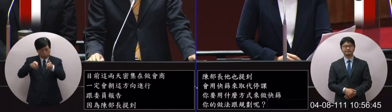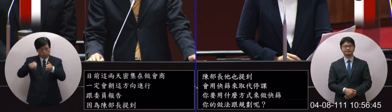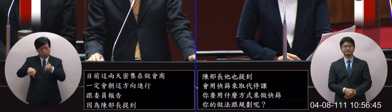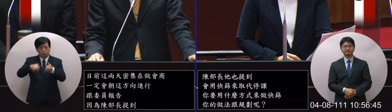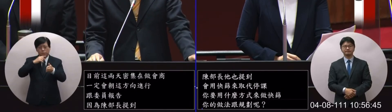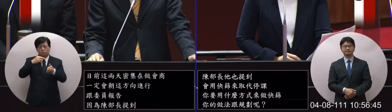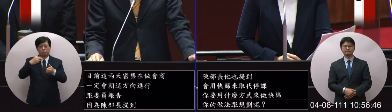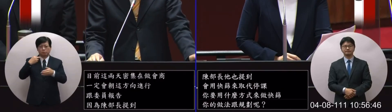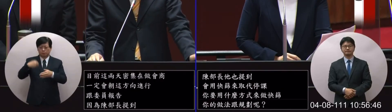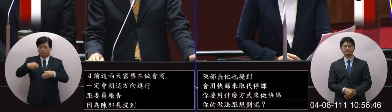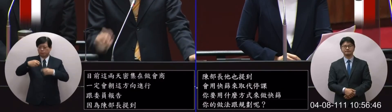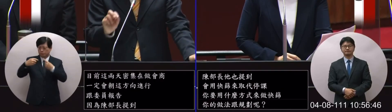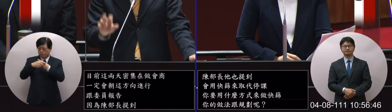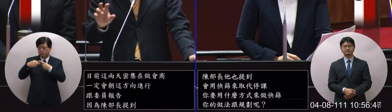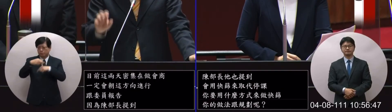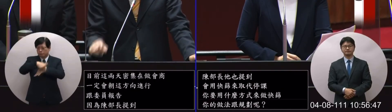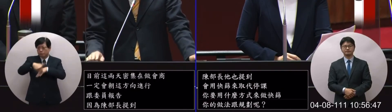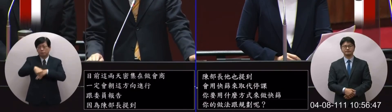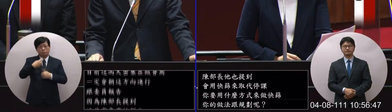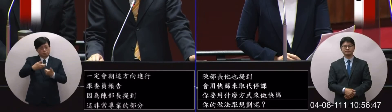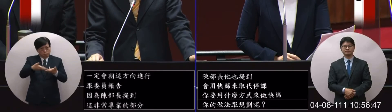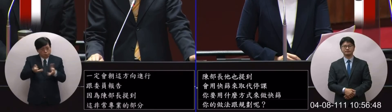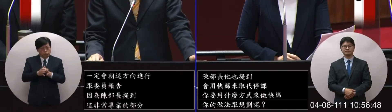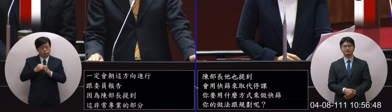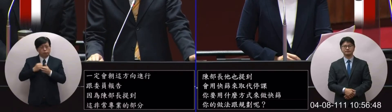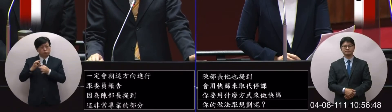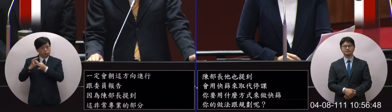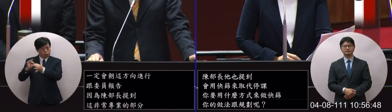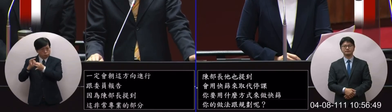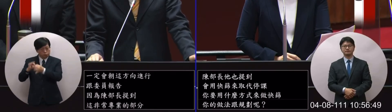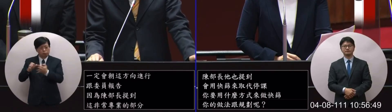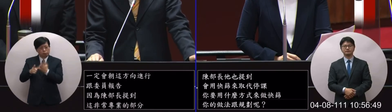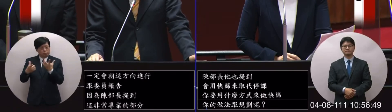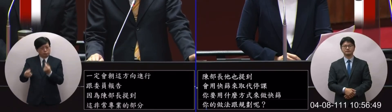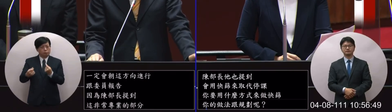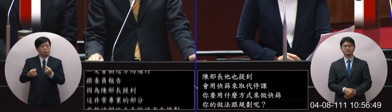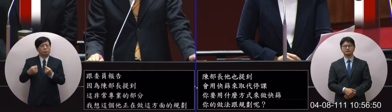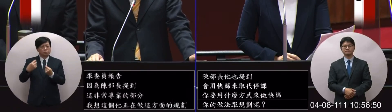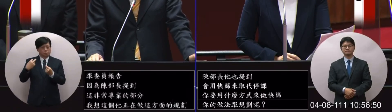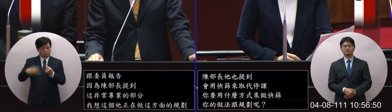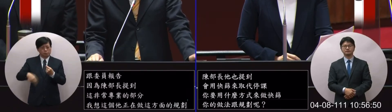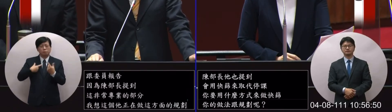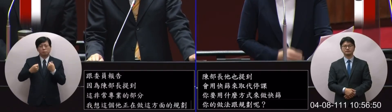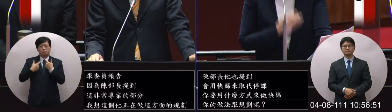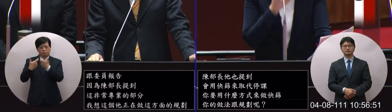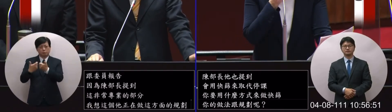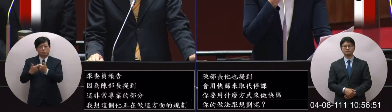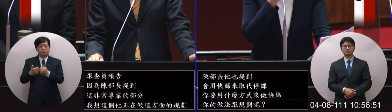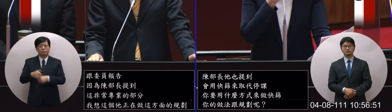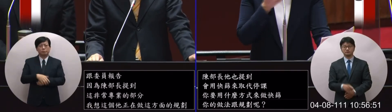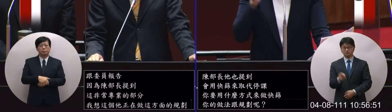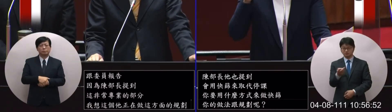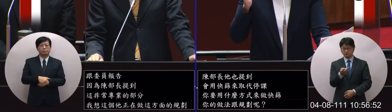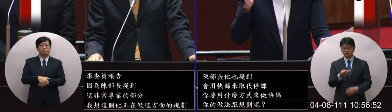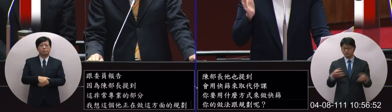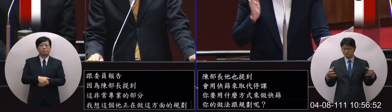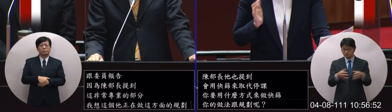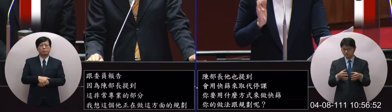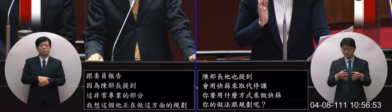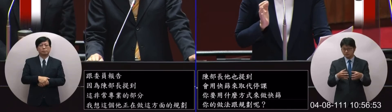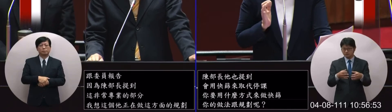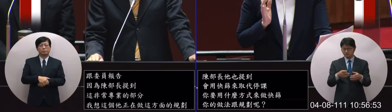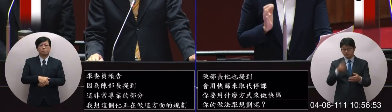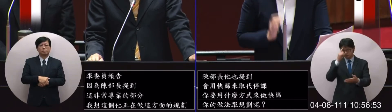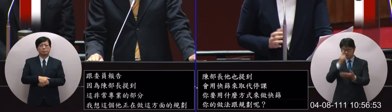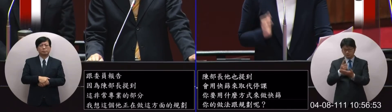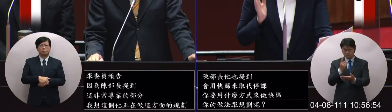的一個規劃那教育部本來就一直跟指揮中心是同步在做這方面的一個大步每天